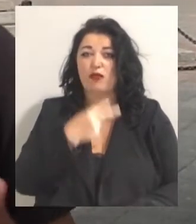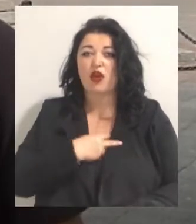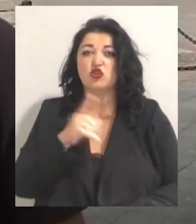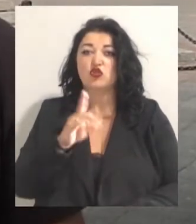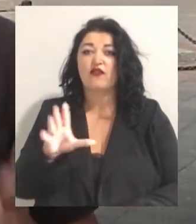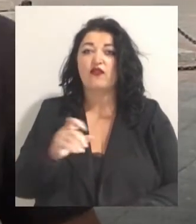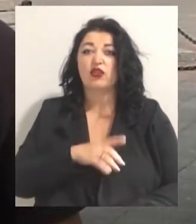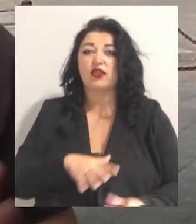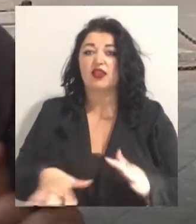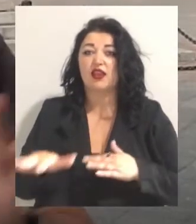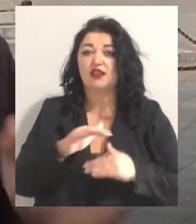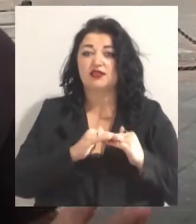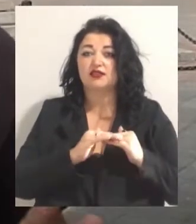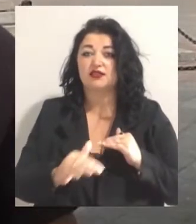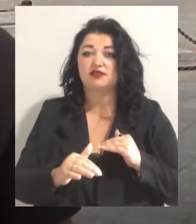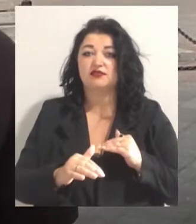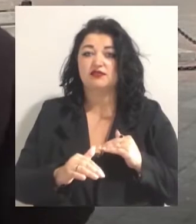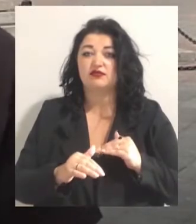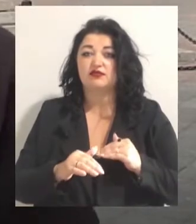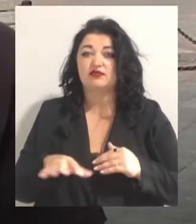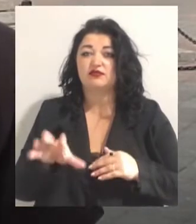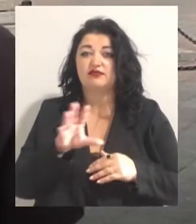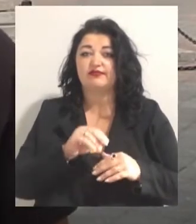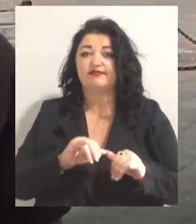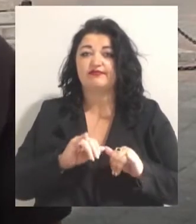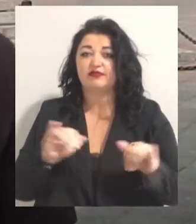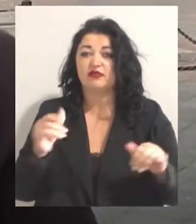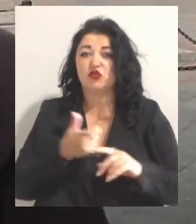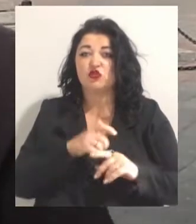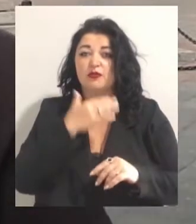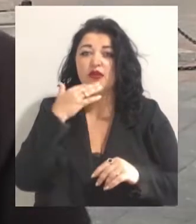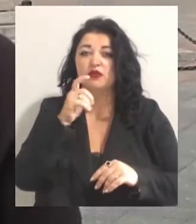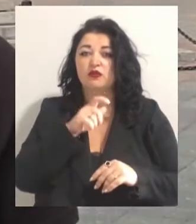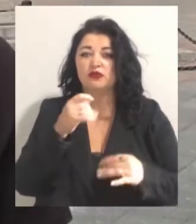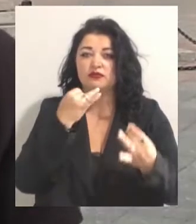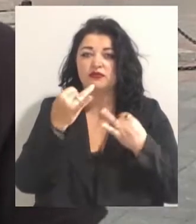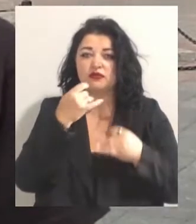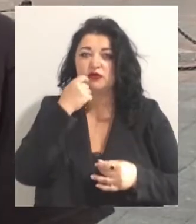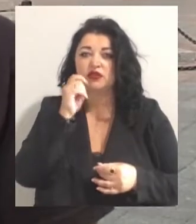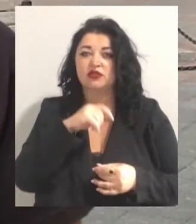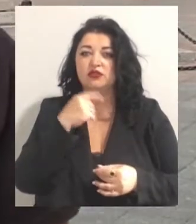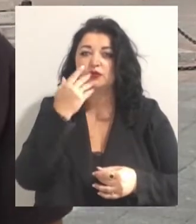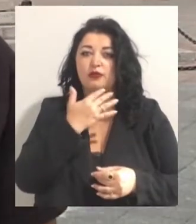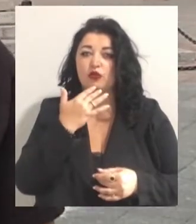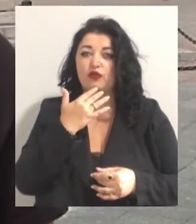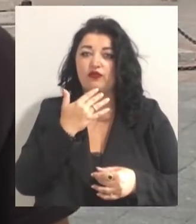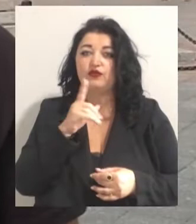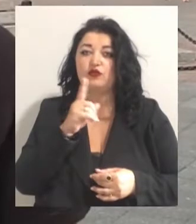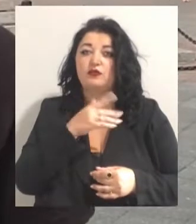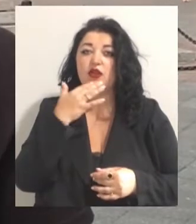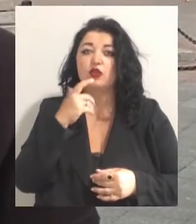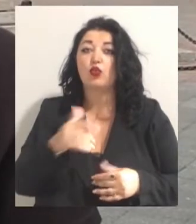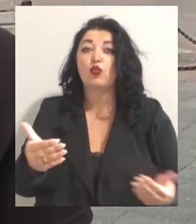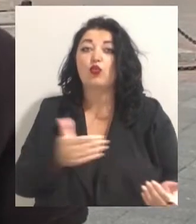здавалося б, місті, де не дуже багато людей розмовляють українською мовою, що тут є дуже багато людей, які хочуть розмовляти українською мовою,